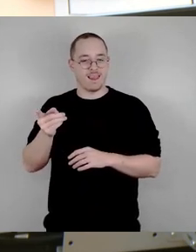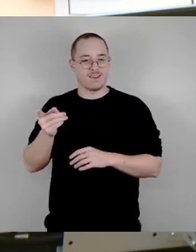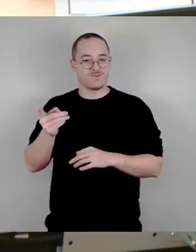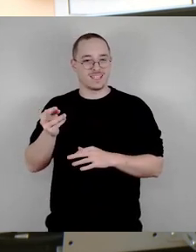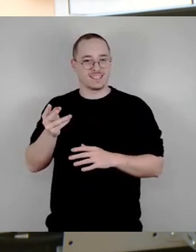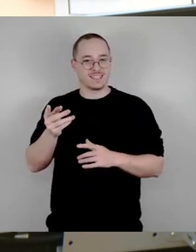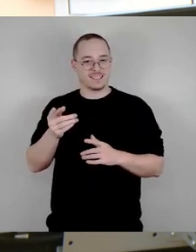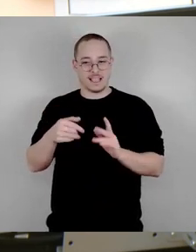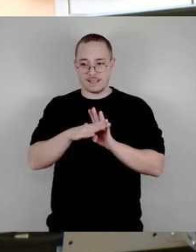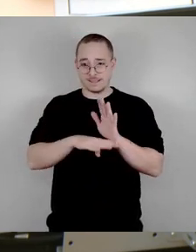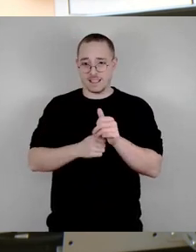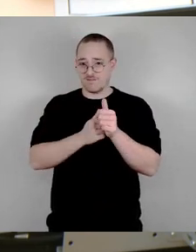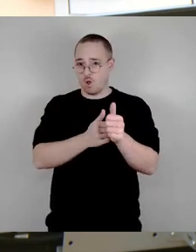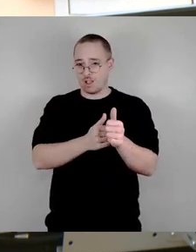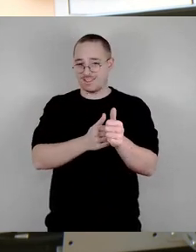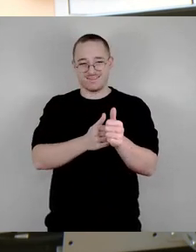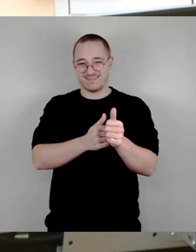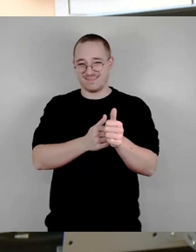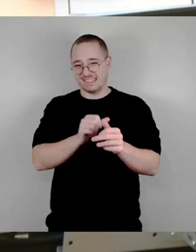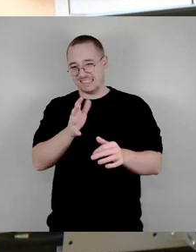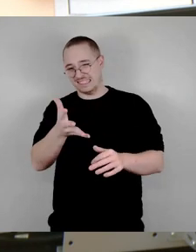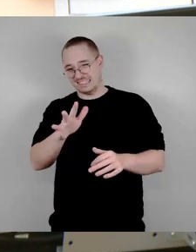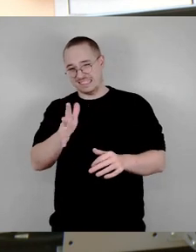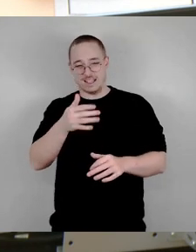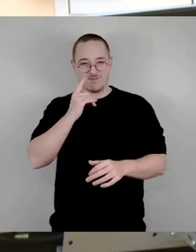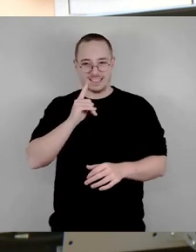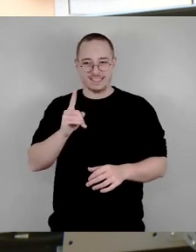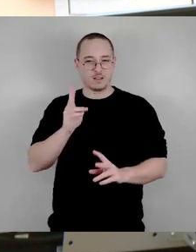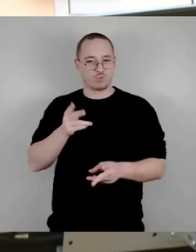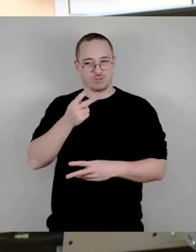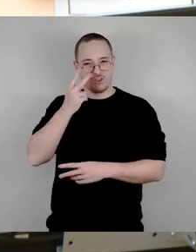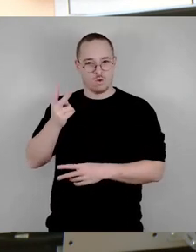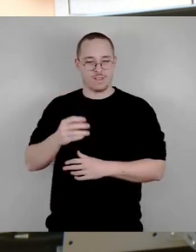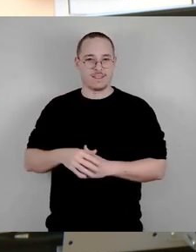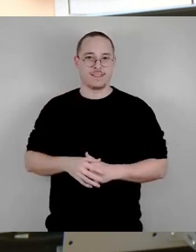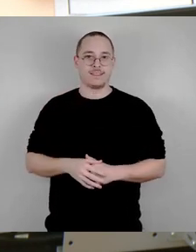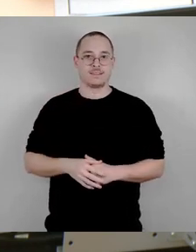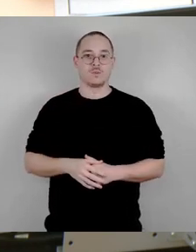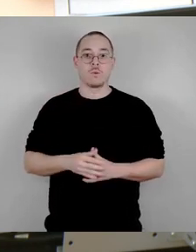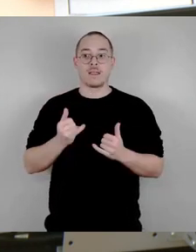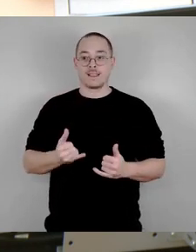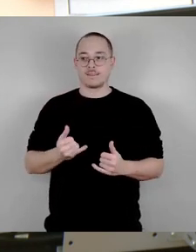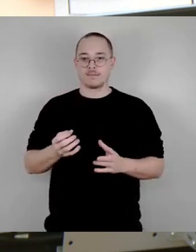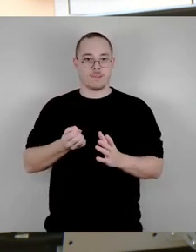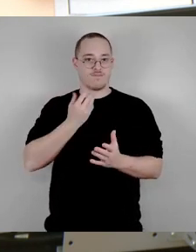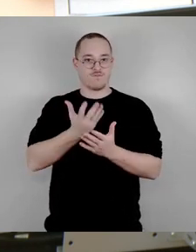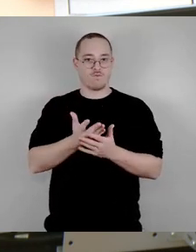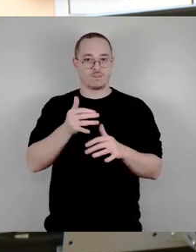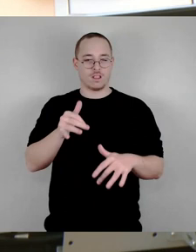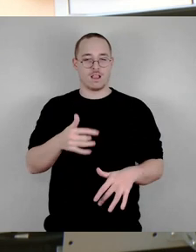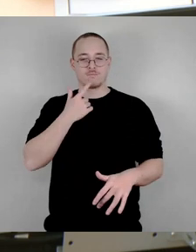betrifft, auch die Frage nach der Realisierbarkeit stellen. Wenn wir jetzt auf den Antrag schauen und